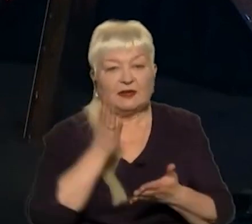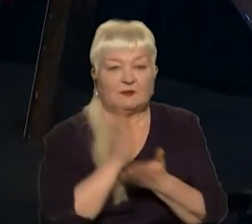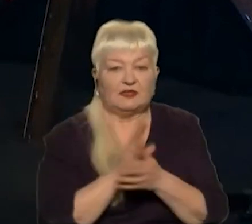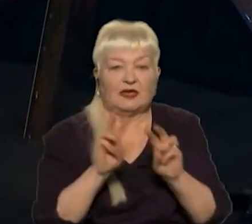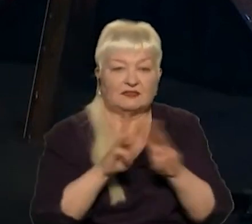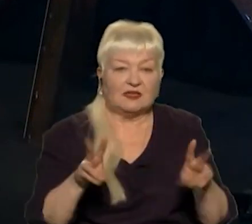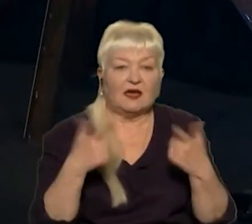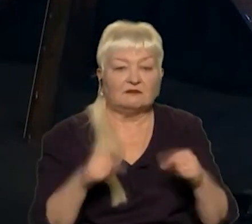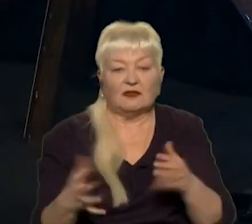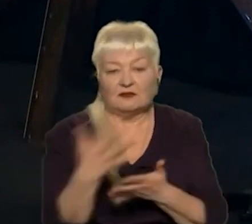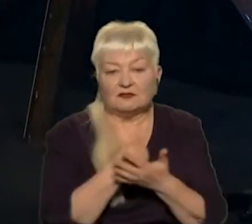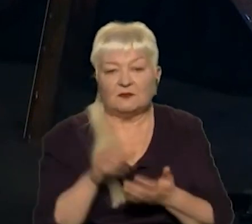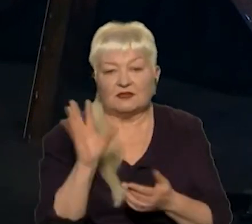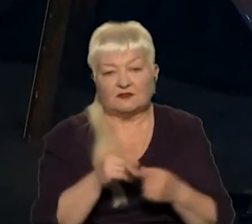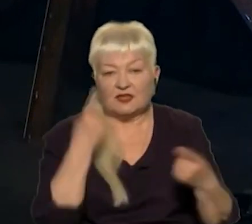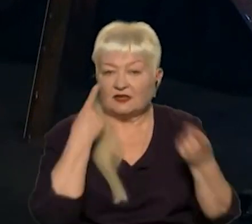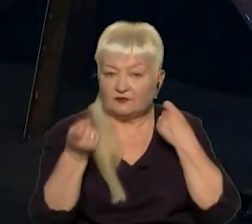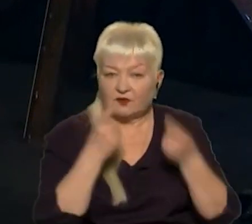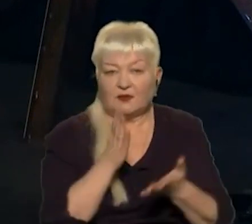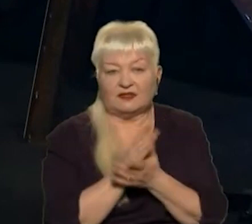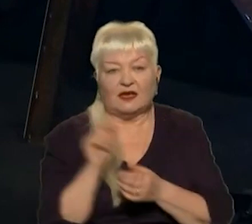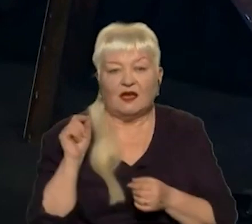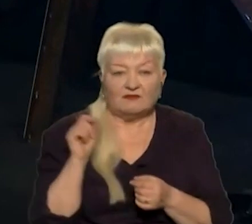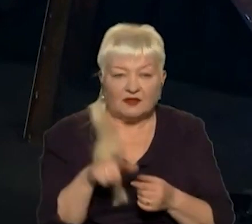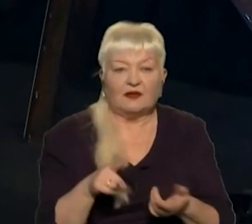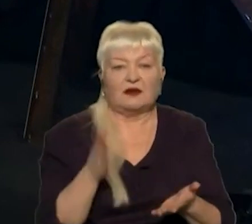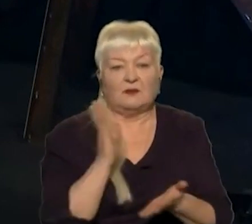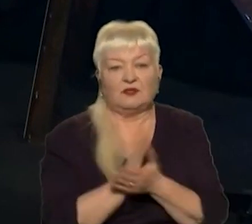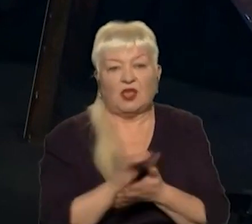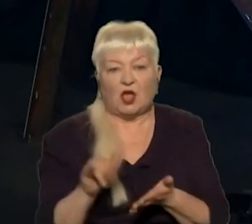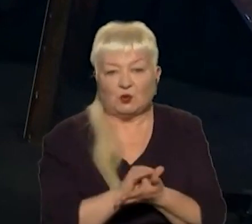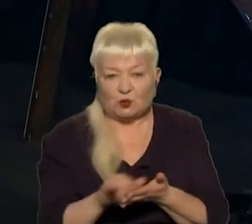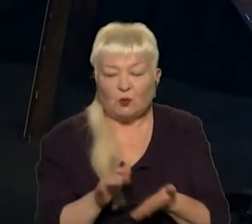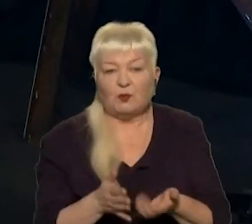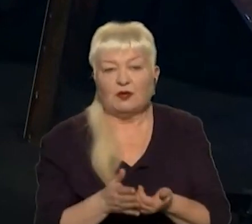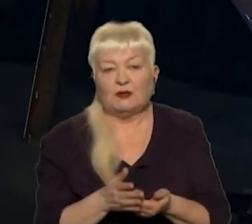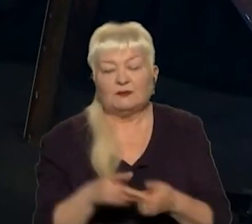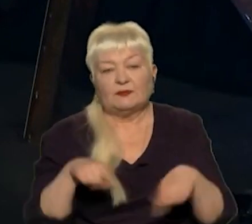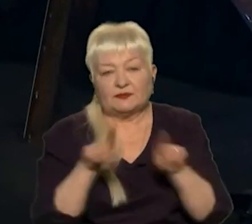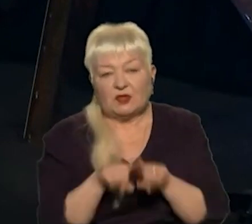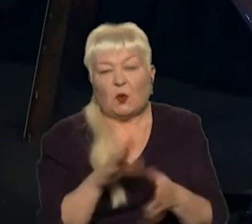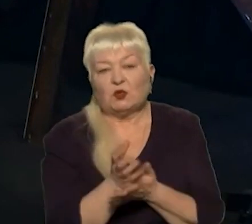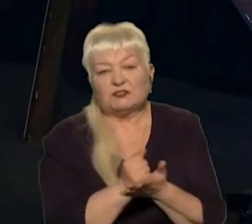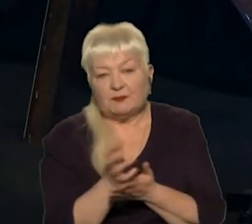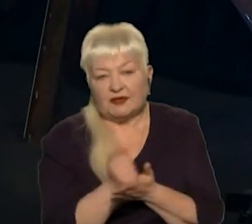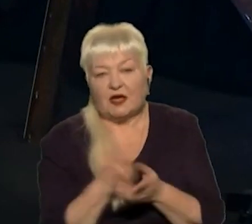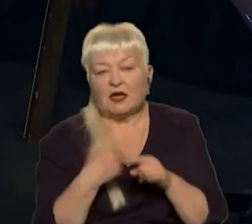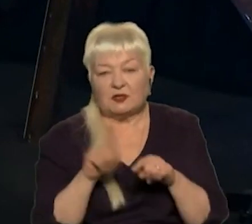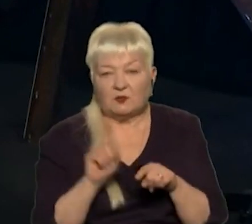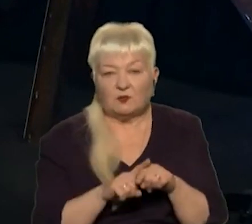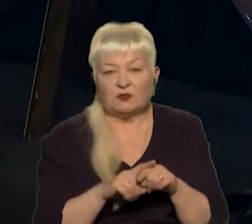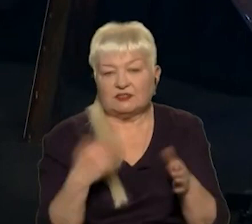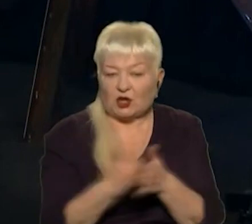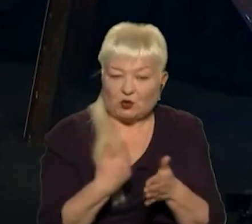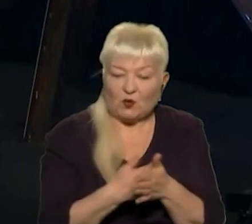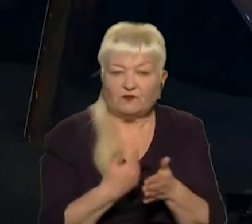інформація, є також аналітичні статті, також є телеграм-канал, є ютуб. На ютубі ми також зберігаємо ці огляду новин